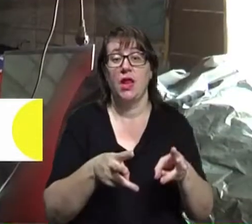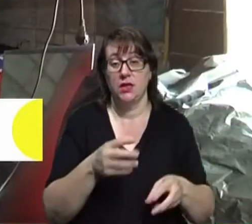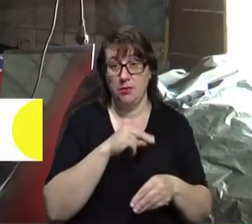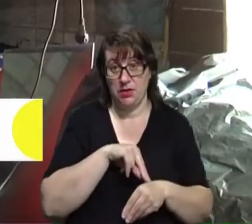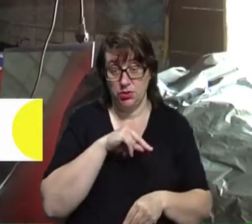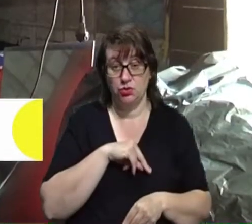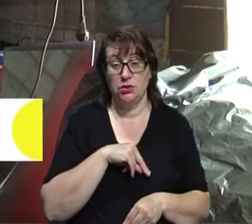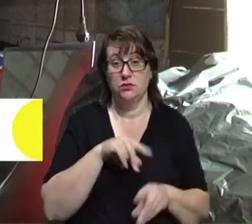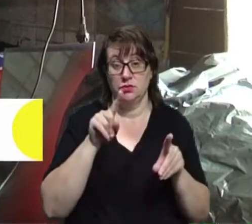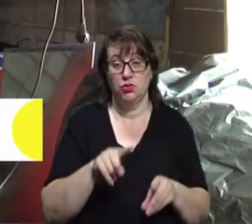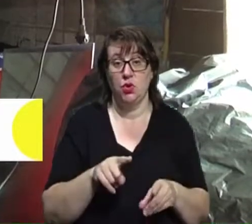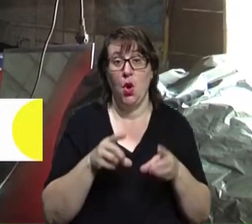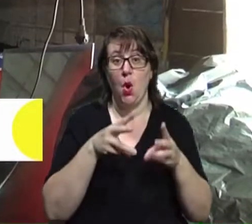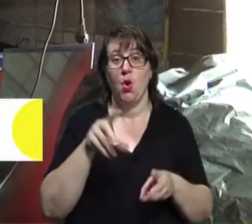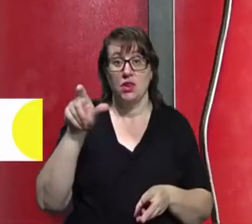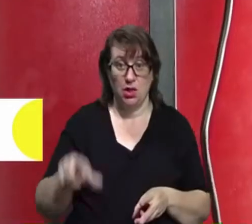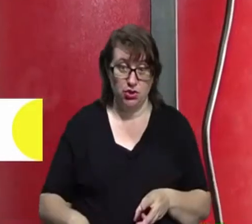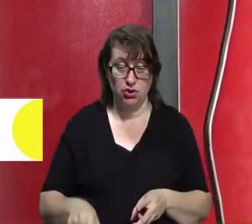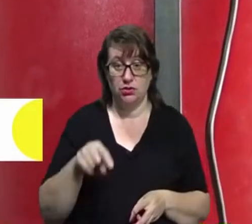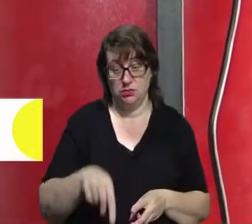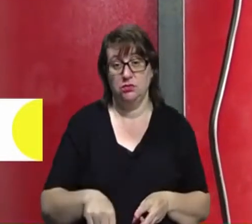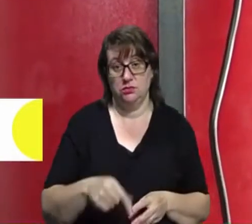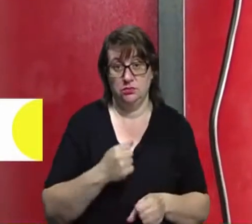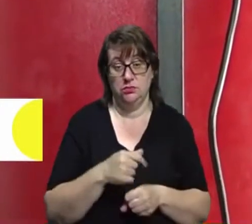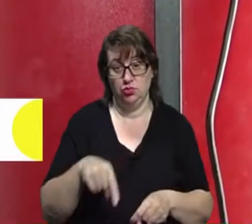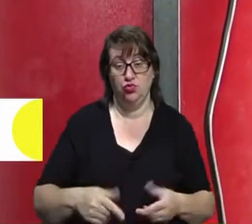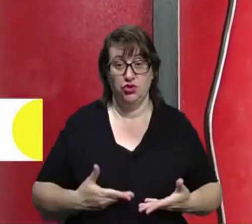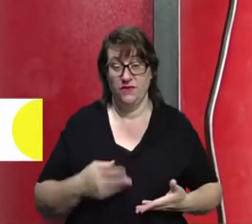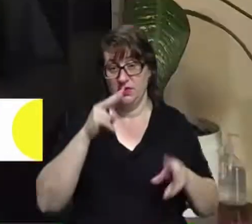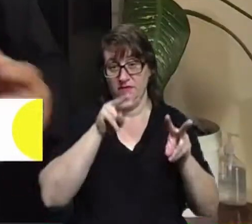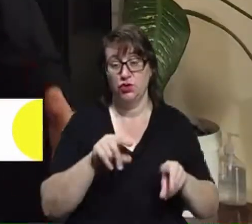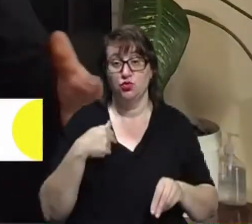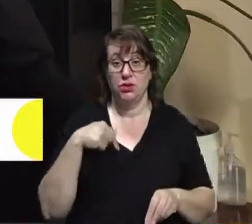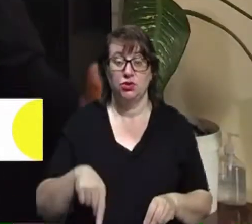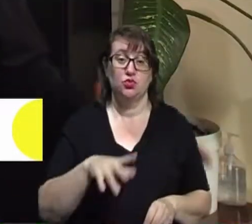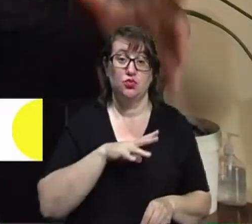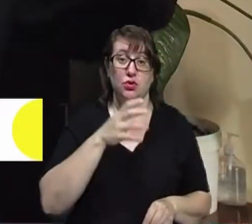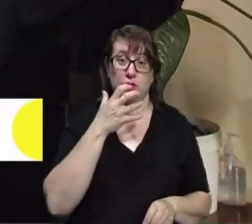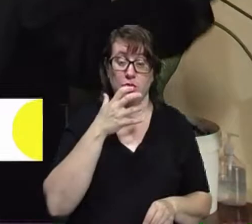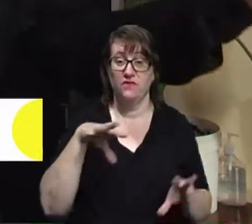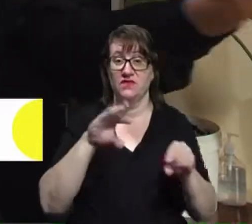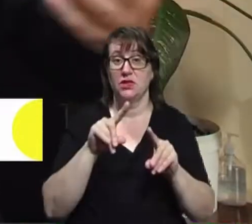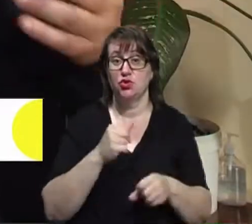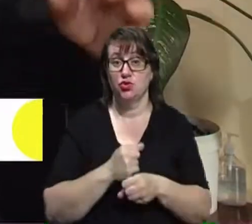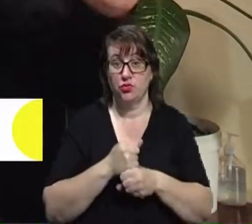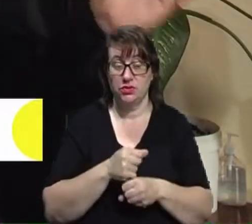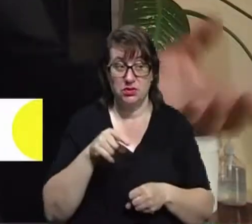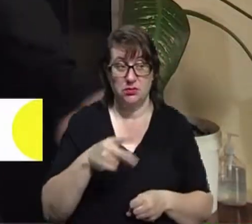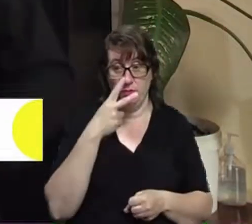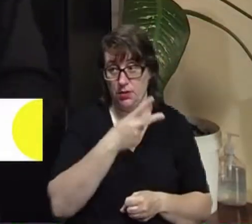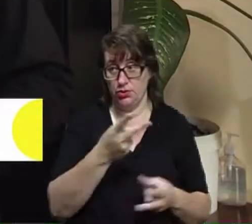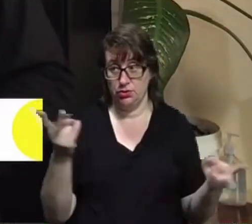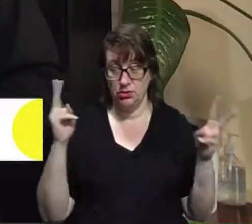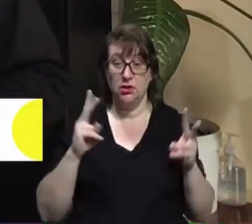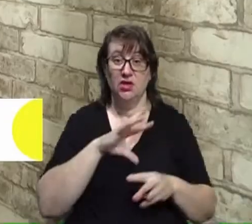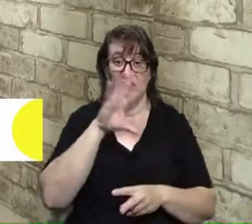котельчик у нас клієнт закладу. І він дивиться, щоб у нас було тепло. Все, що робиться, от бачите в округ, це все